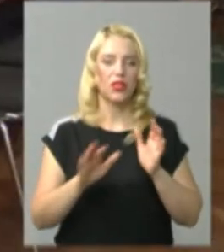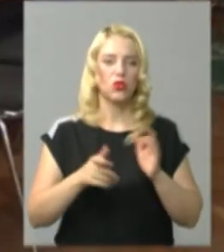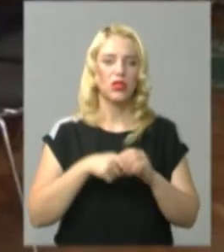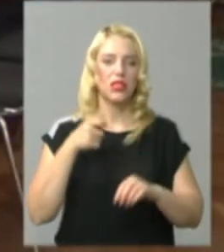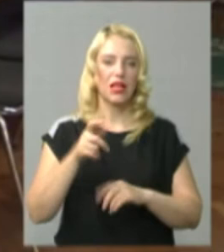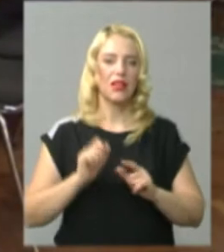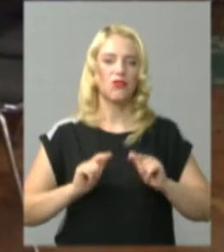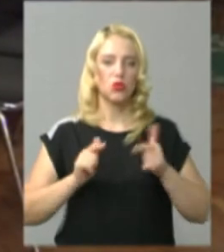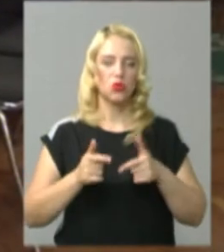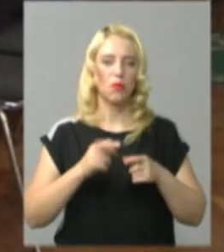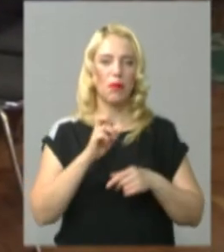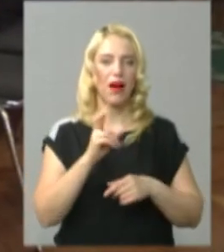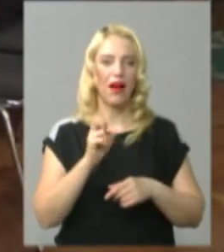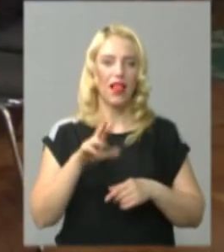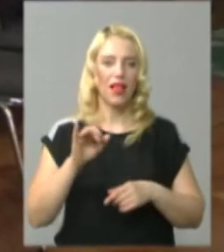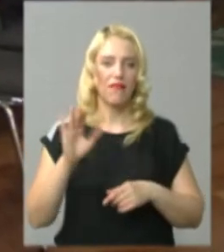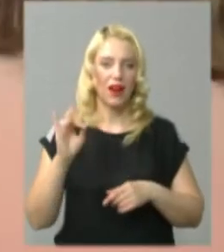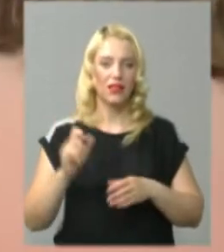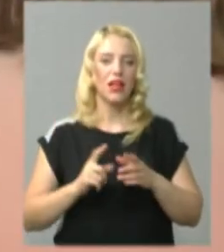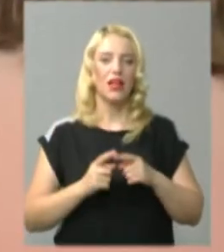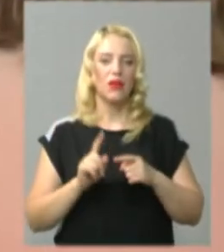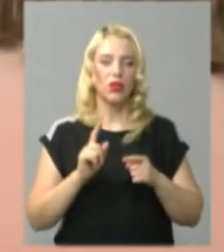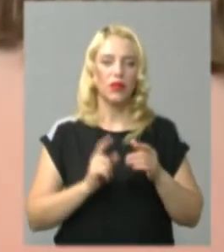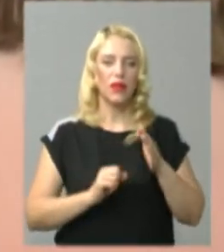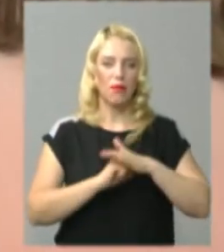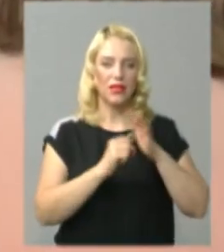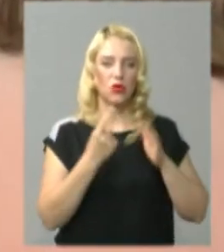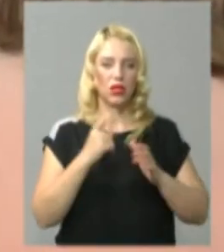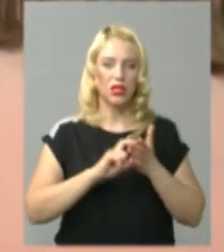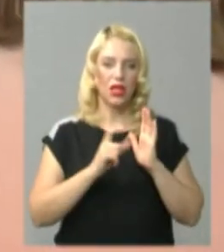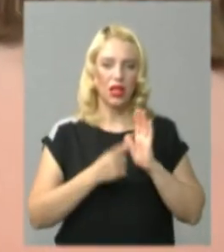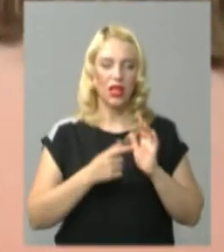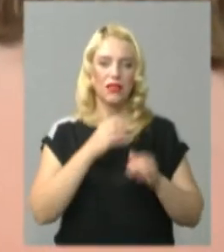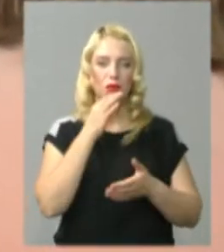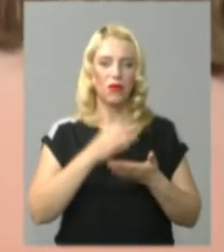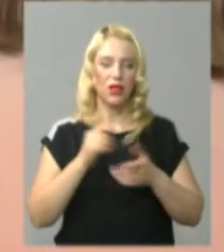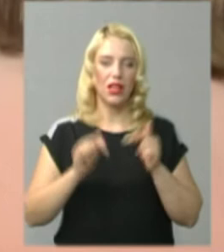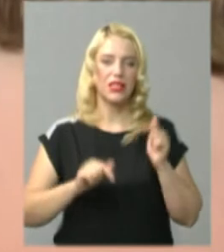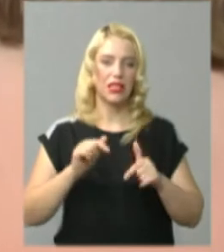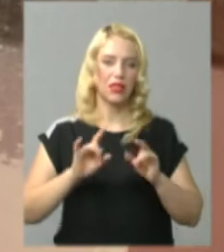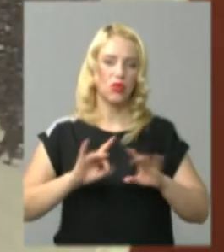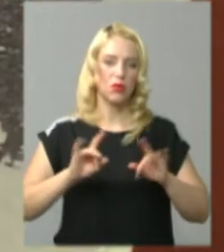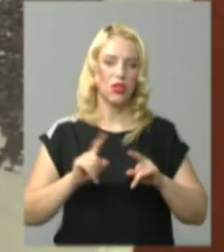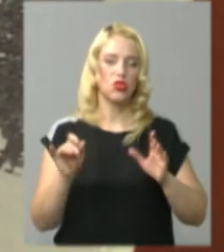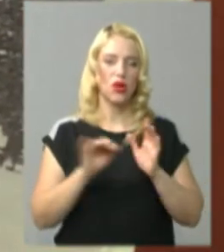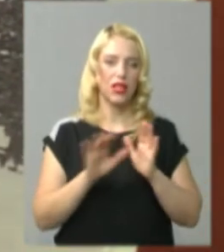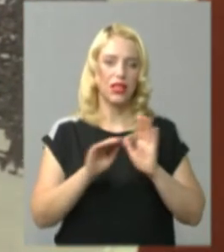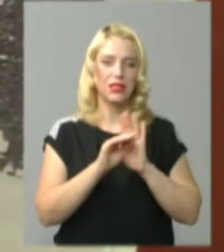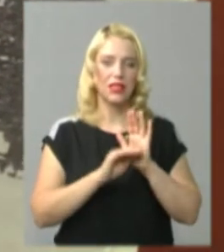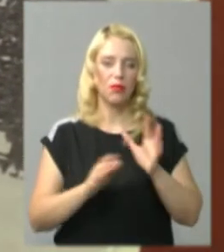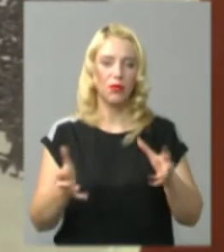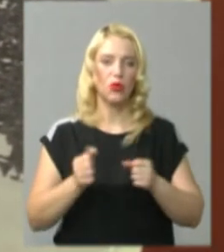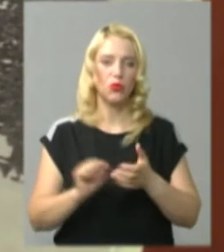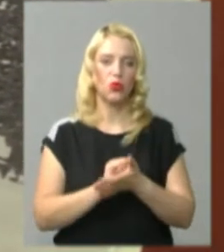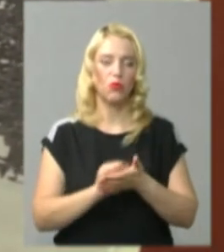вступ до бакалаврату на базі 11 класів. Підповідальна секретарка приймальної комісії Ірина Рожук каже, електронна система прийому документів у